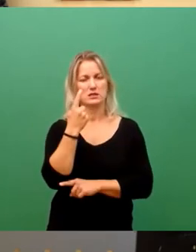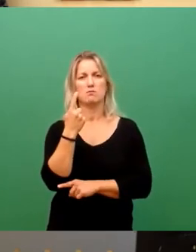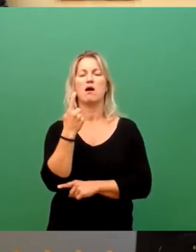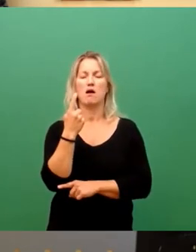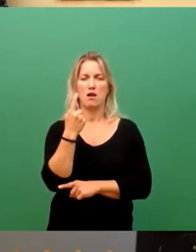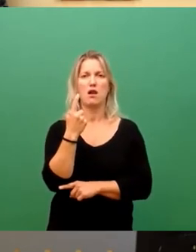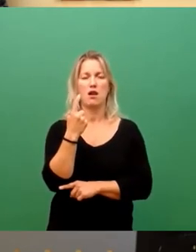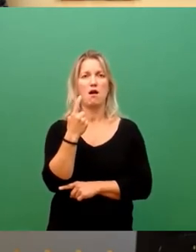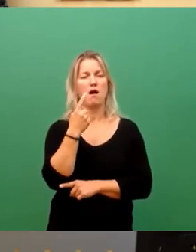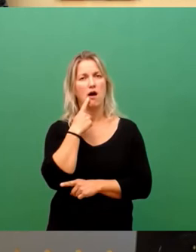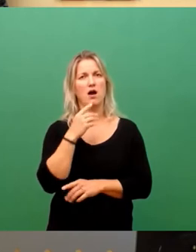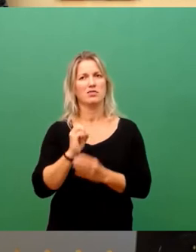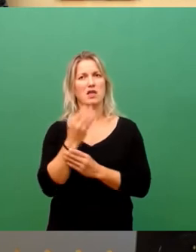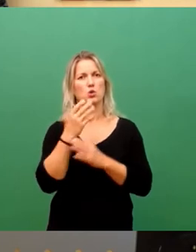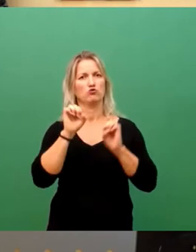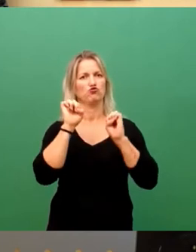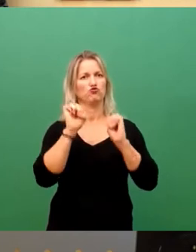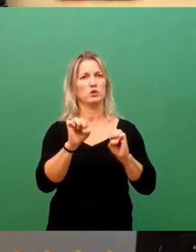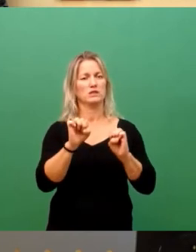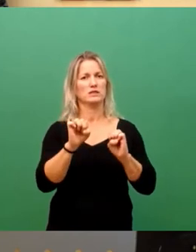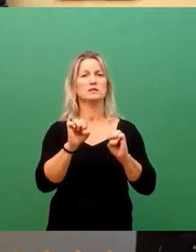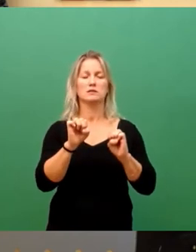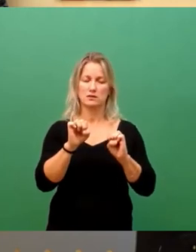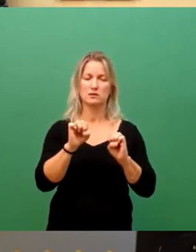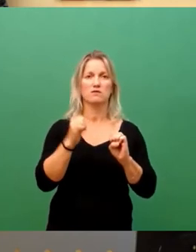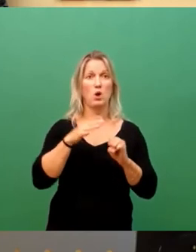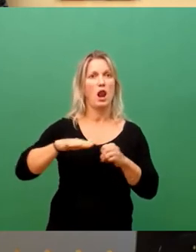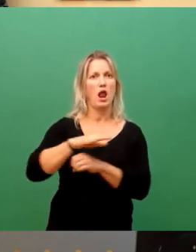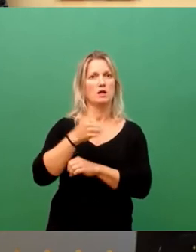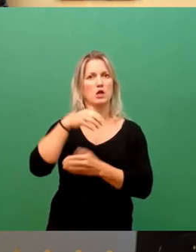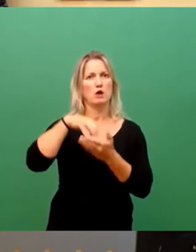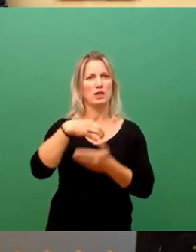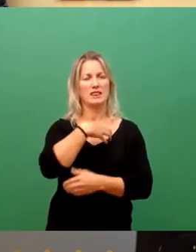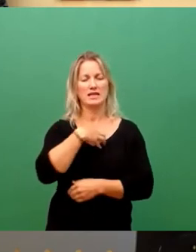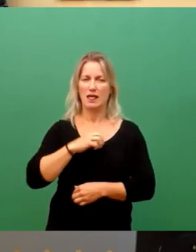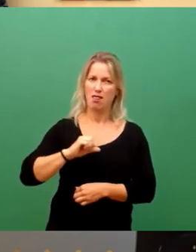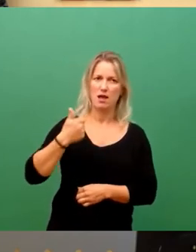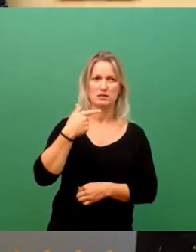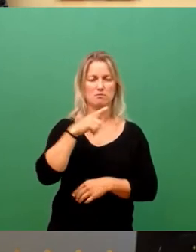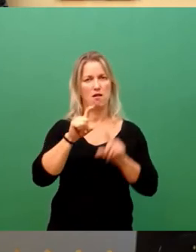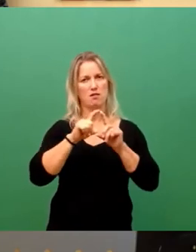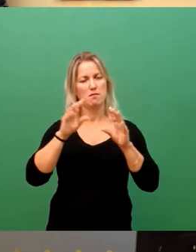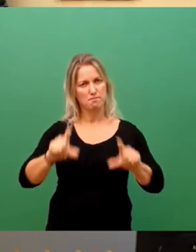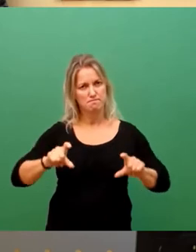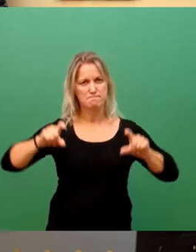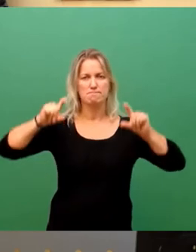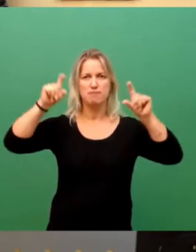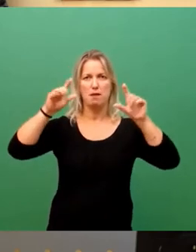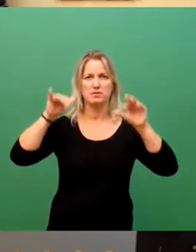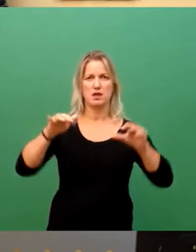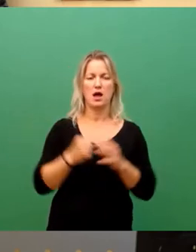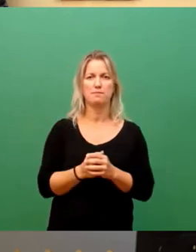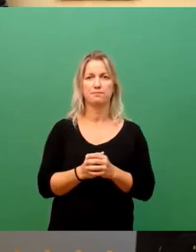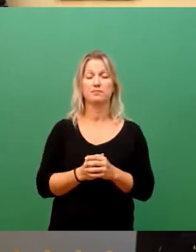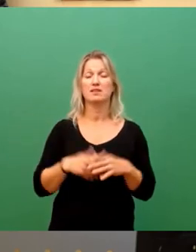Gegenstand eines großen Vorhabens der Landeshauptstadt Dresden wird. Mit der unter der grünen Umweltbürgermeisterin Eva